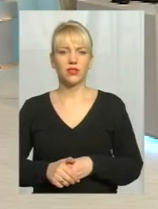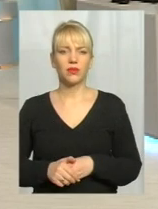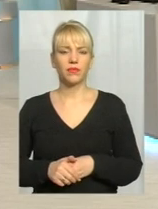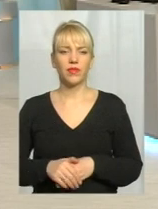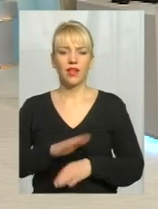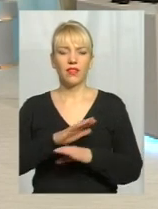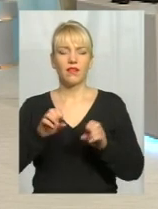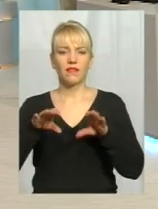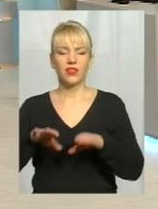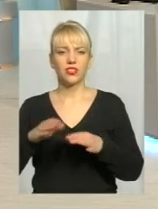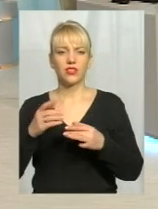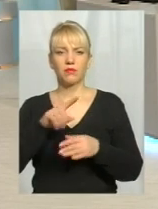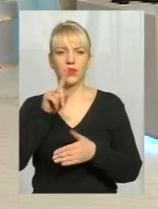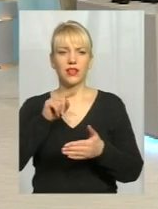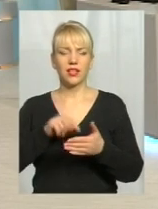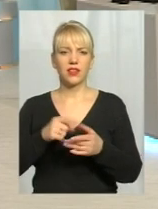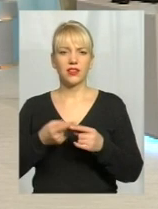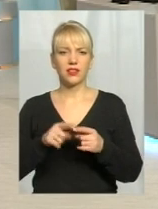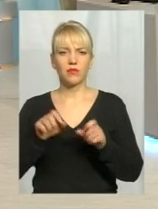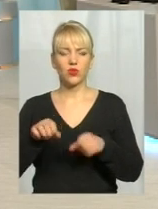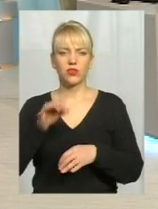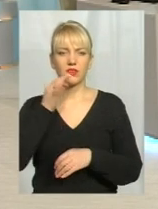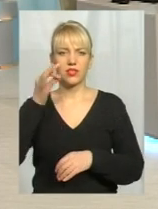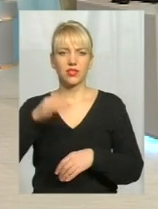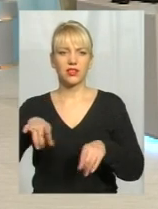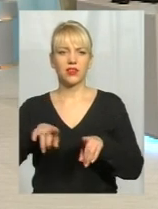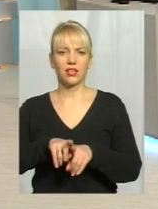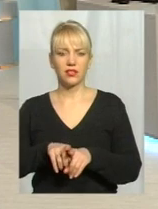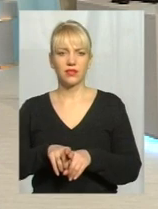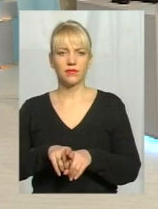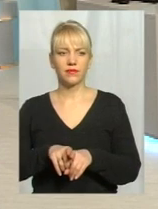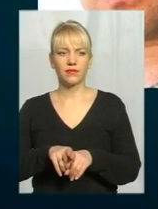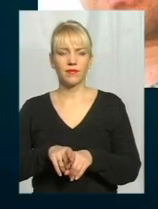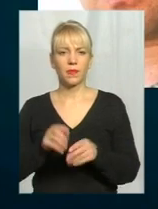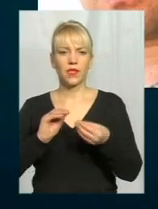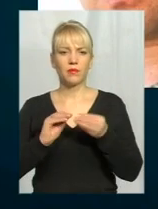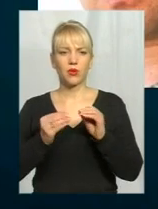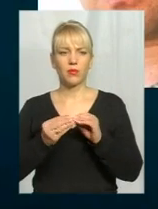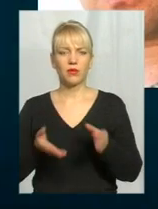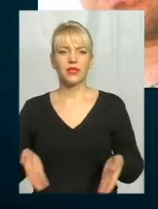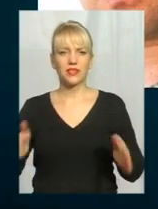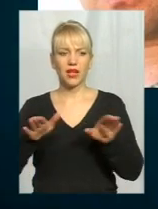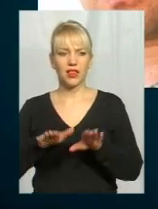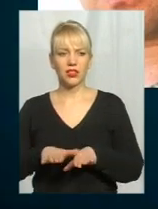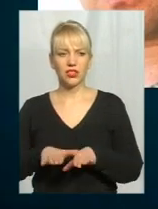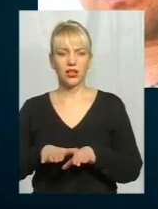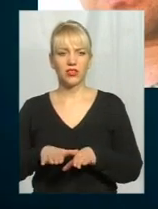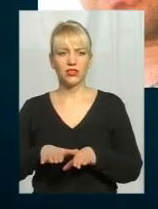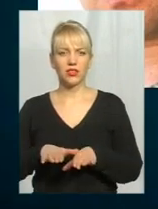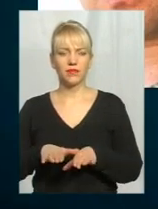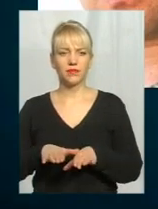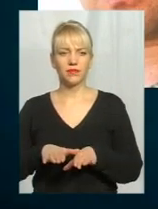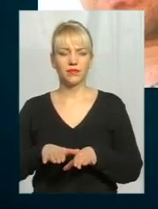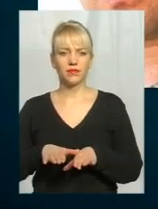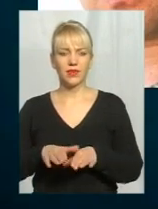Невирішені питання – це, я вам можу так сказати, проблеми залишаються невирішені за житлові